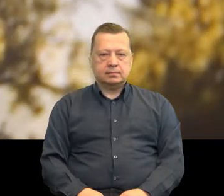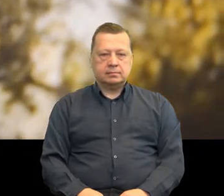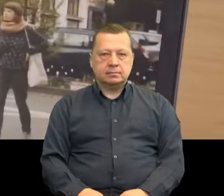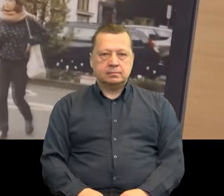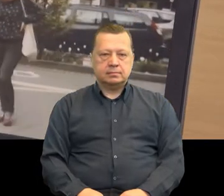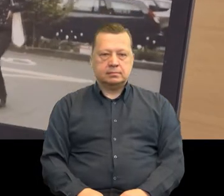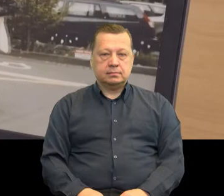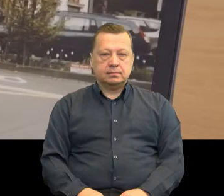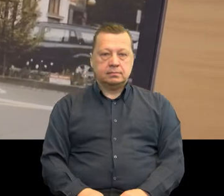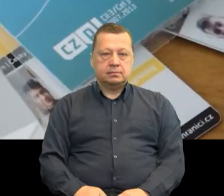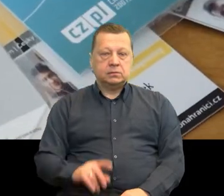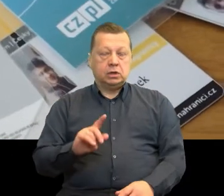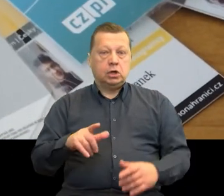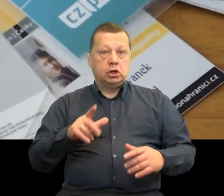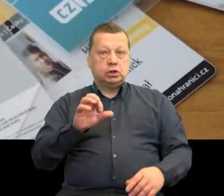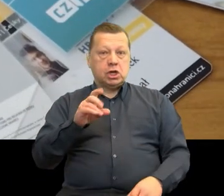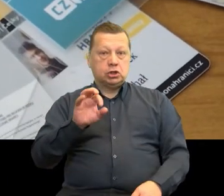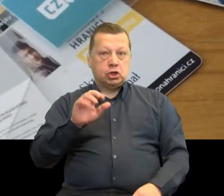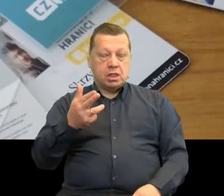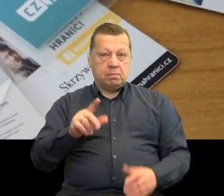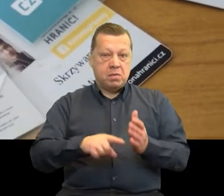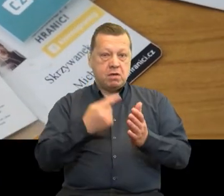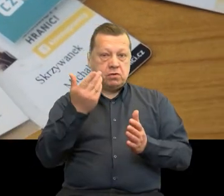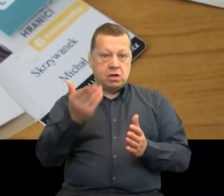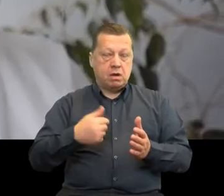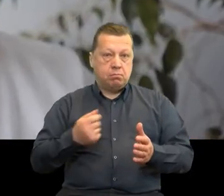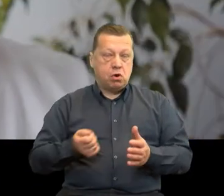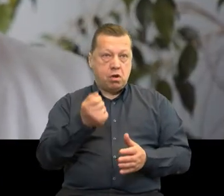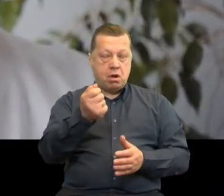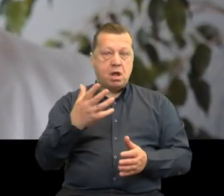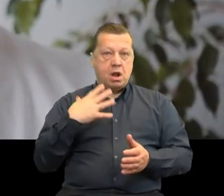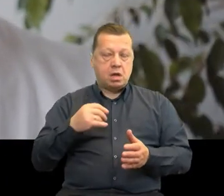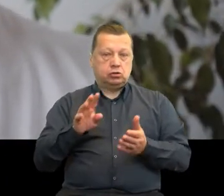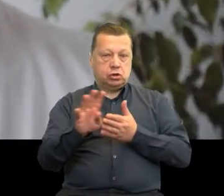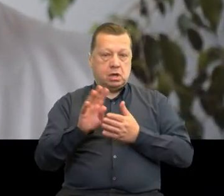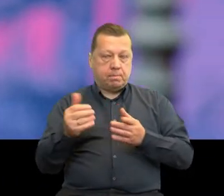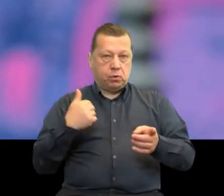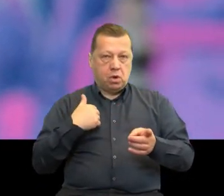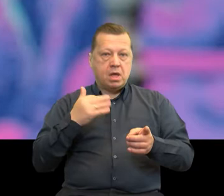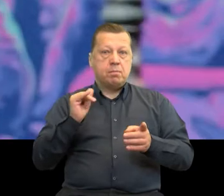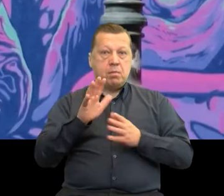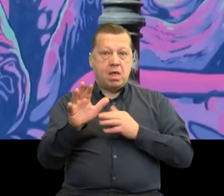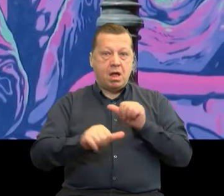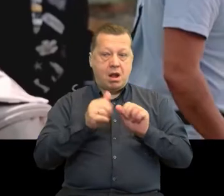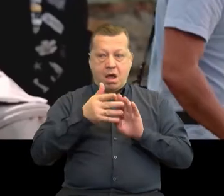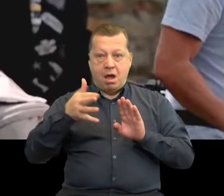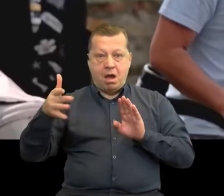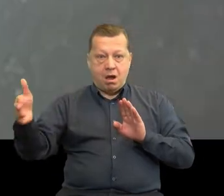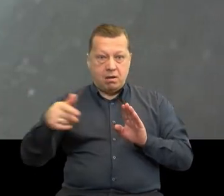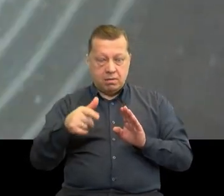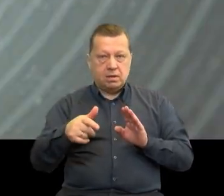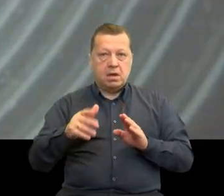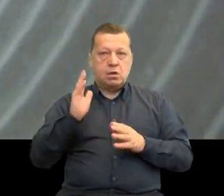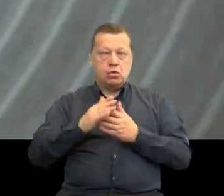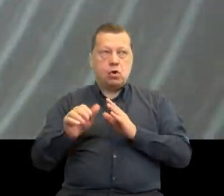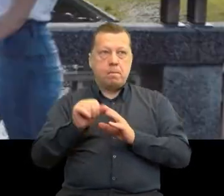Po raz pierwszy do Cieszyna na Festiwal Kino na granicy pojechałem mając 14 lat i przez kolejne 15 lat, za wyjątkiem roku, w którym pisałem maturę,